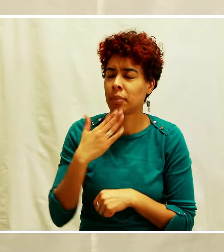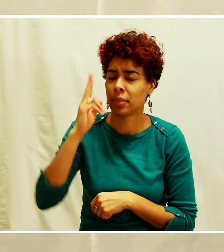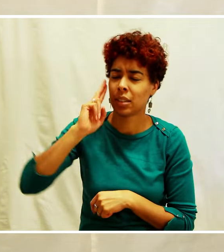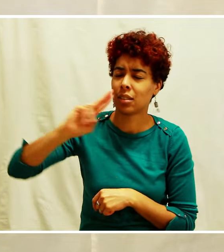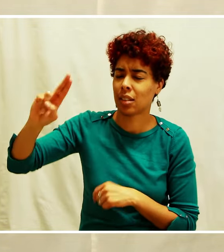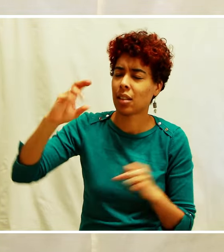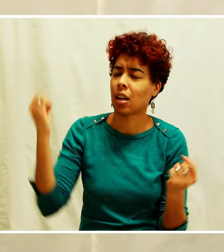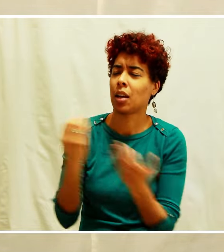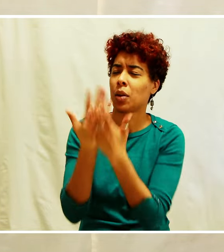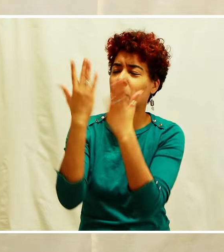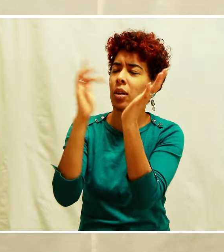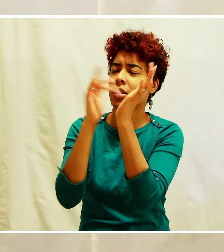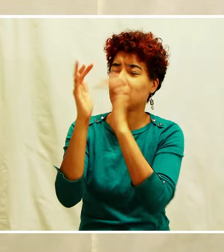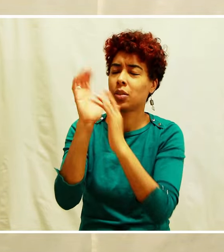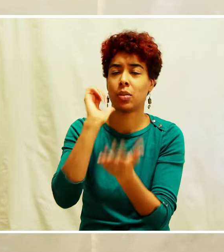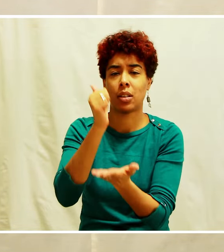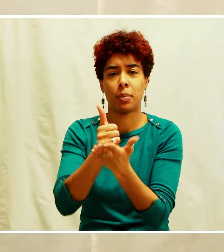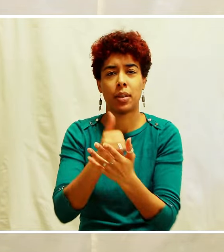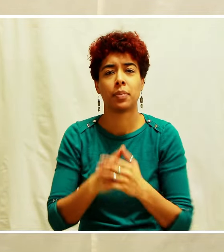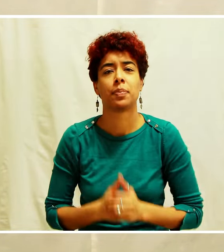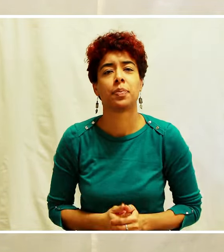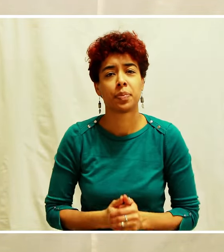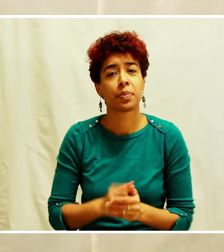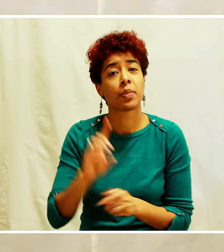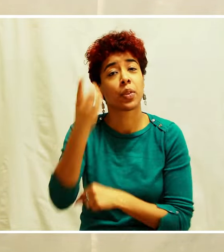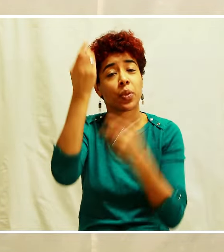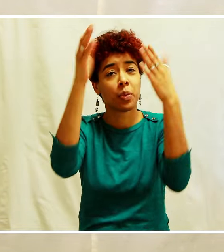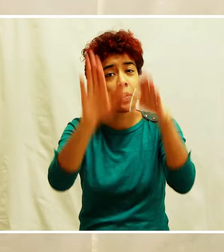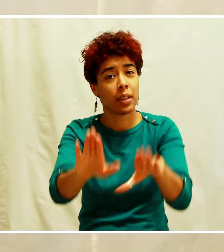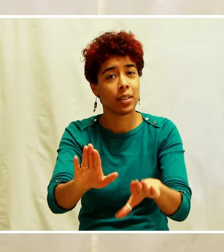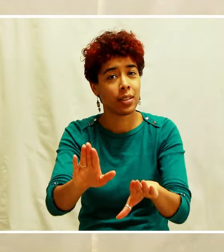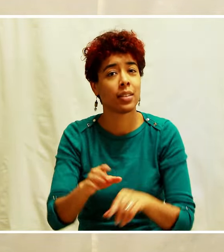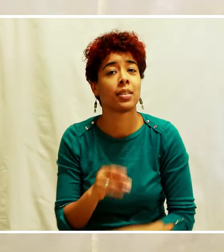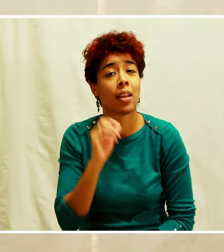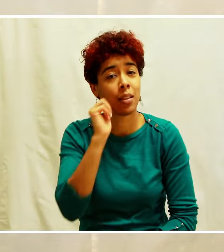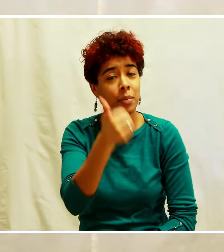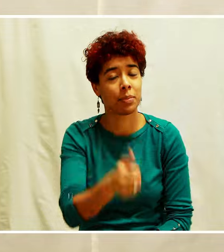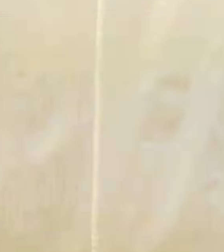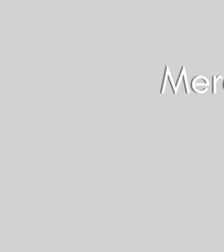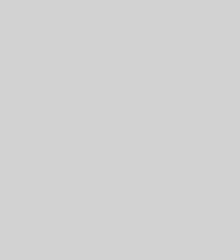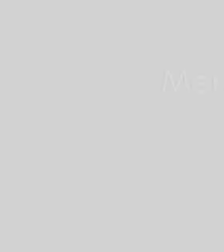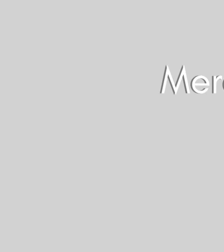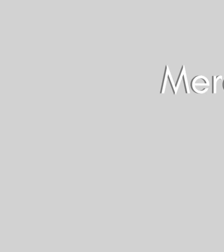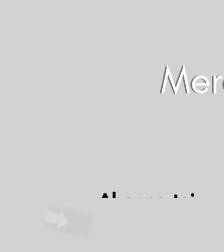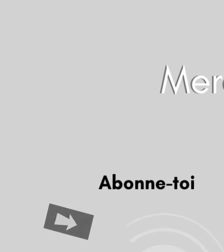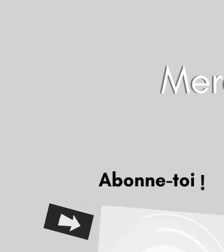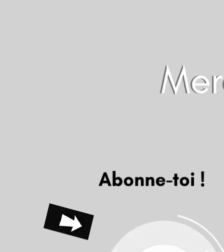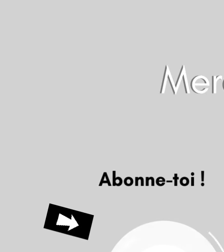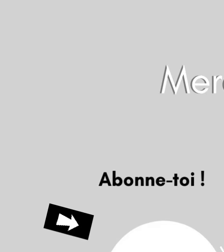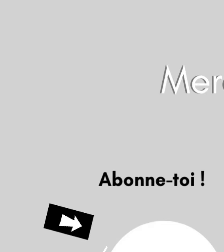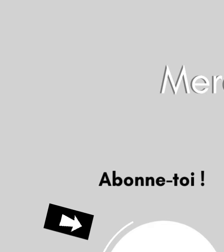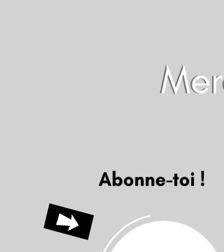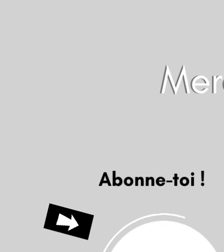Gloire à toi, Jésus. Amen. Que Dieu vous bénisse. On se retrouve demain. Sous